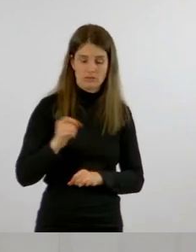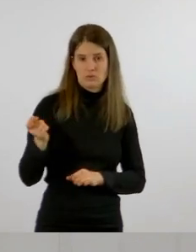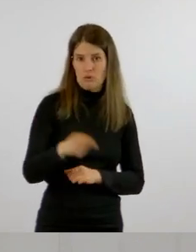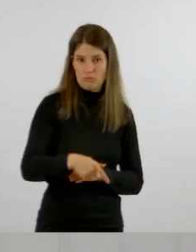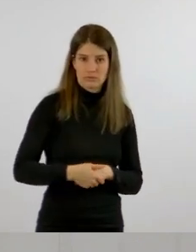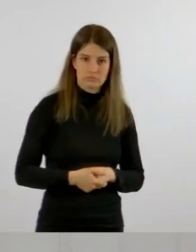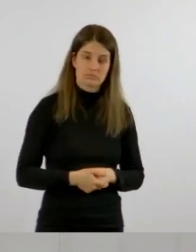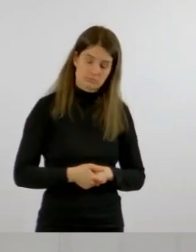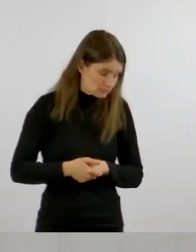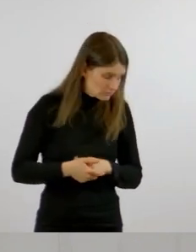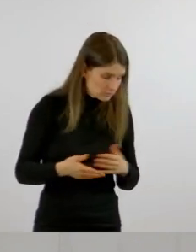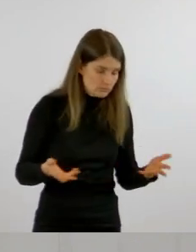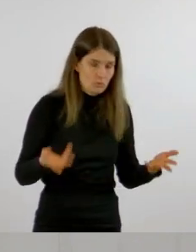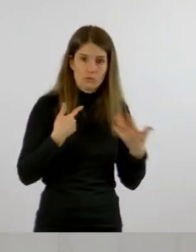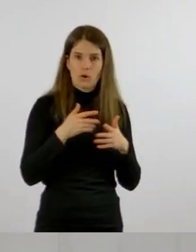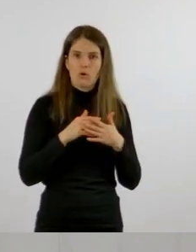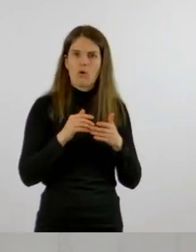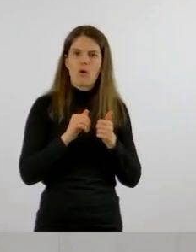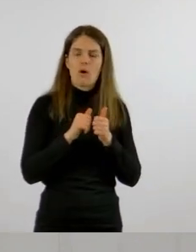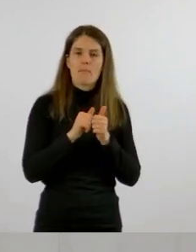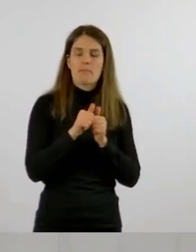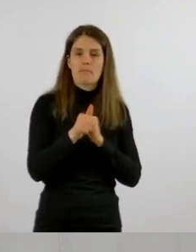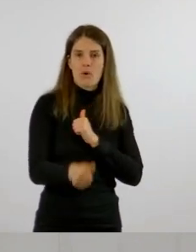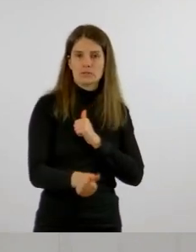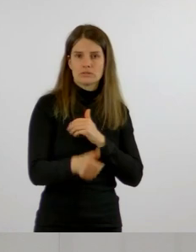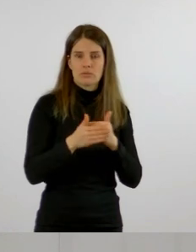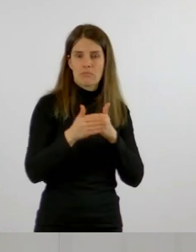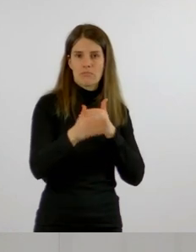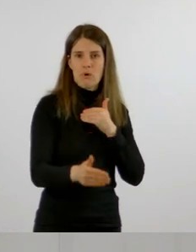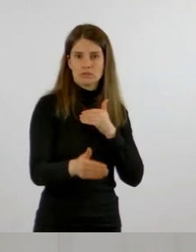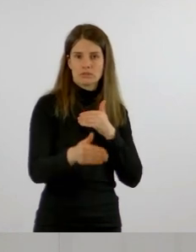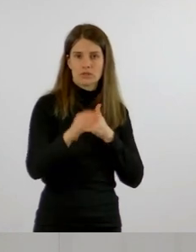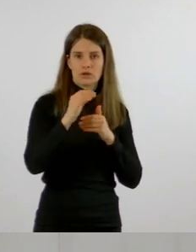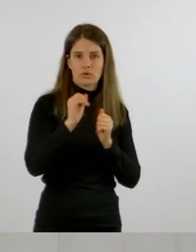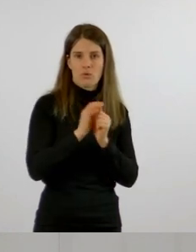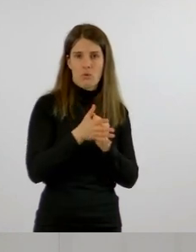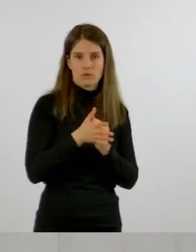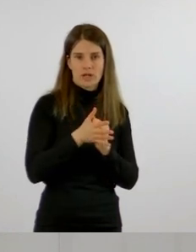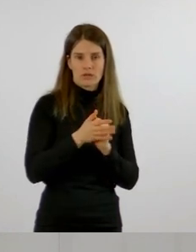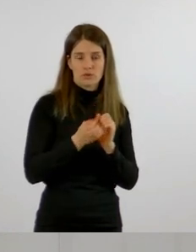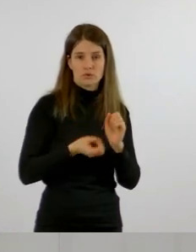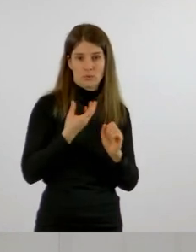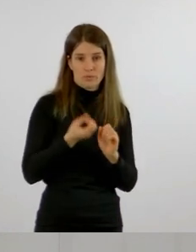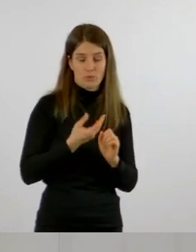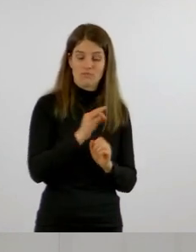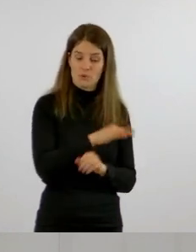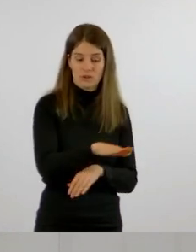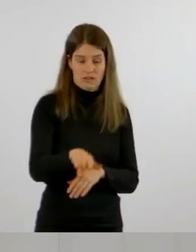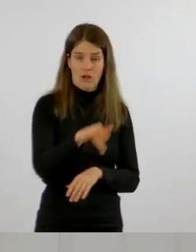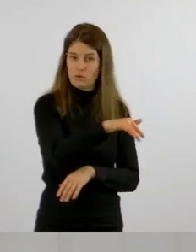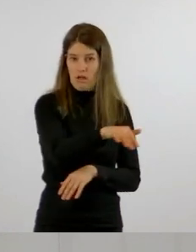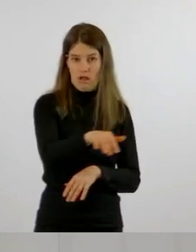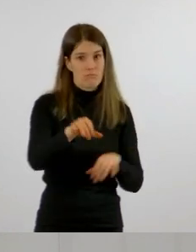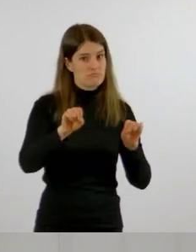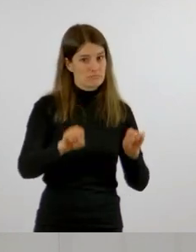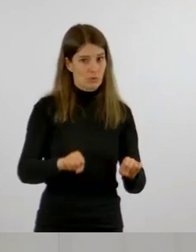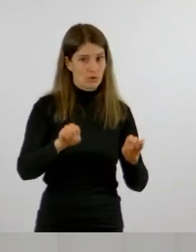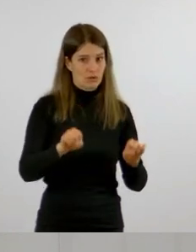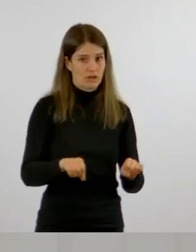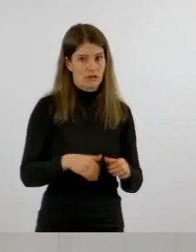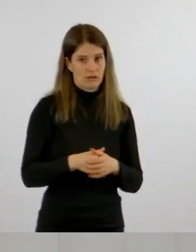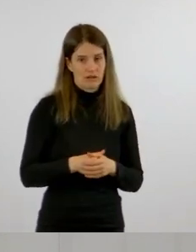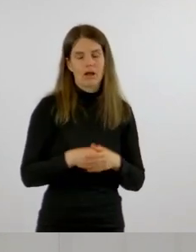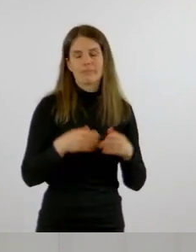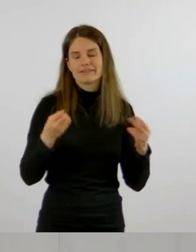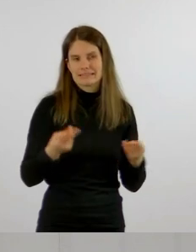Und auch das Post-Covid-Syndrom, Long-Covid-Syndrom gibt es auch für Kinder. Dazu existieren natürlich